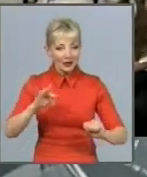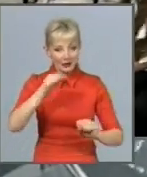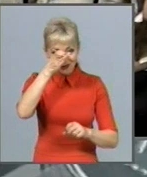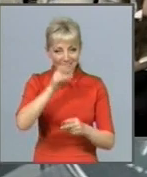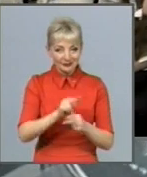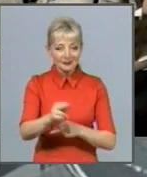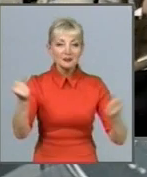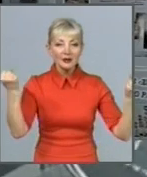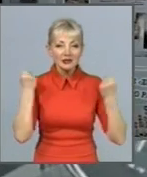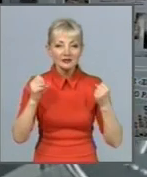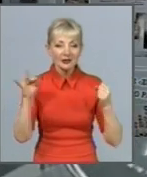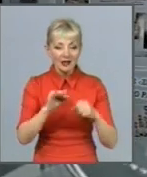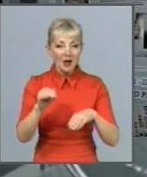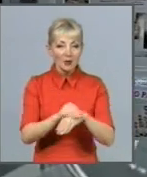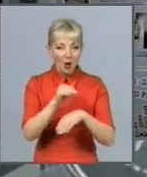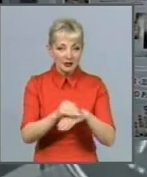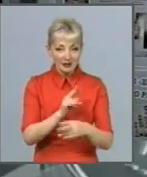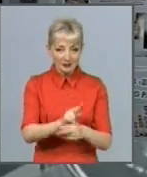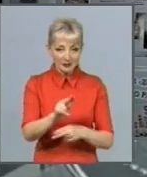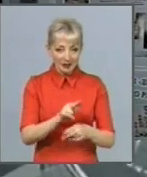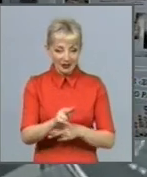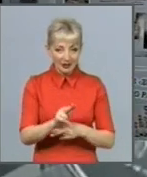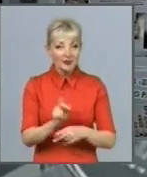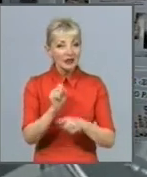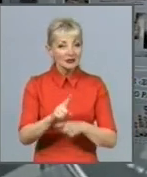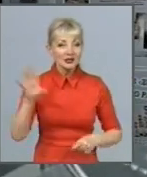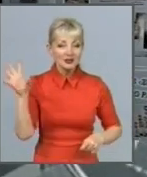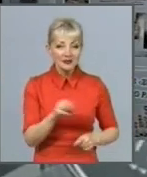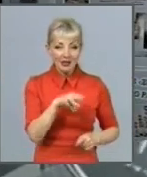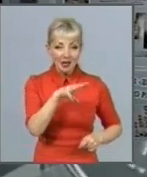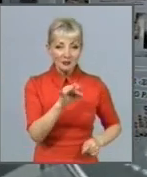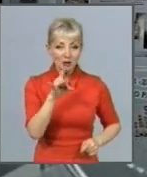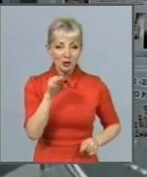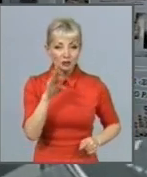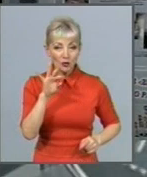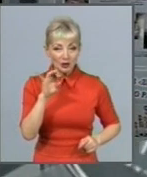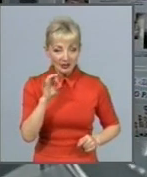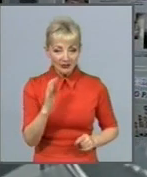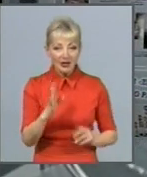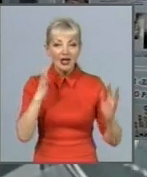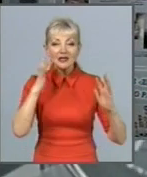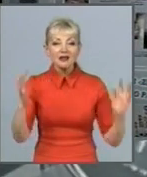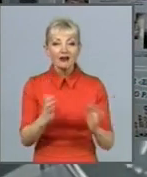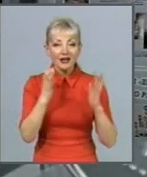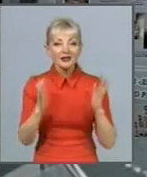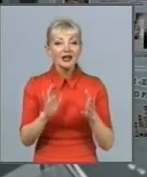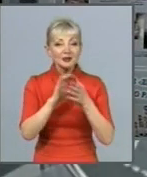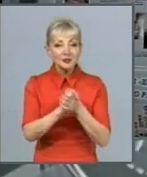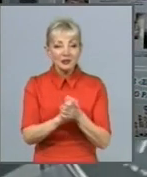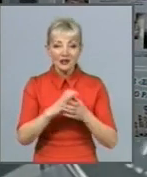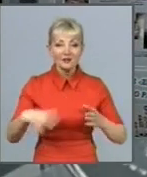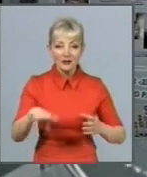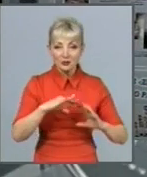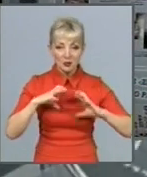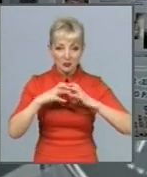благодійного виховання. Задача всіх миротворців – зберігати мир у всьому мирі і підтримувати його будь